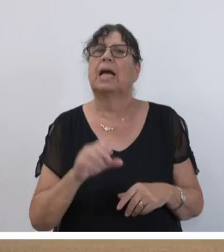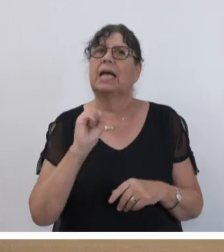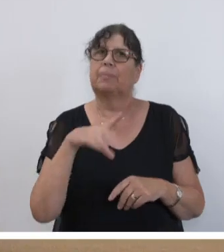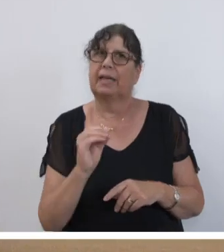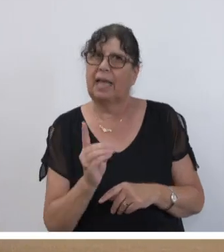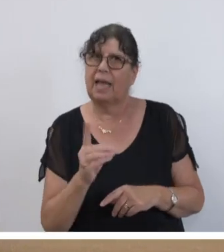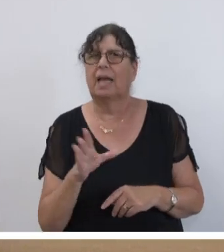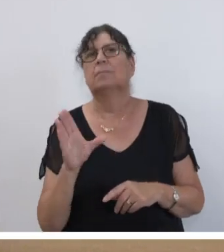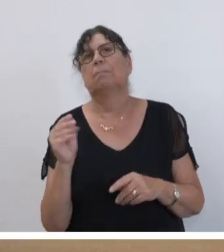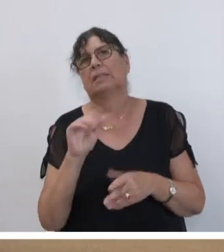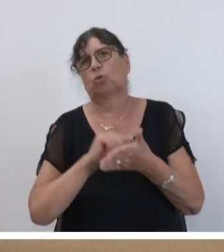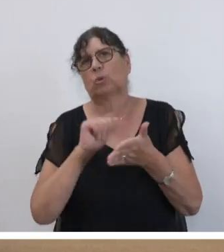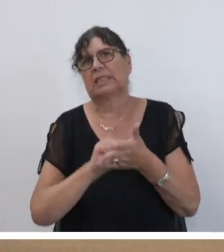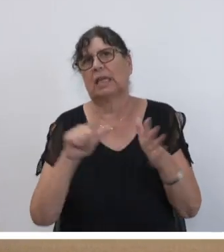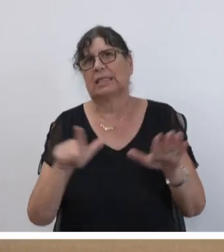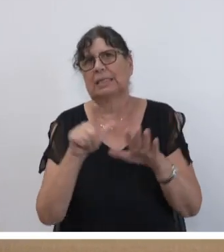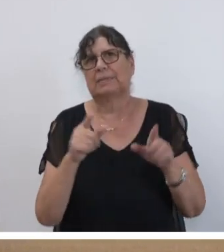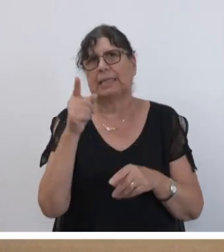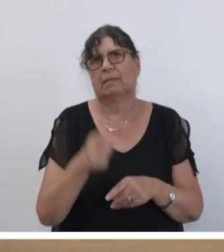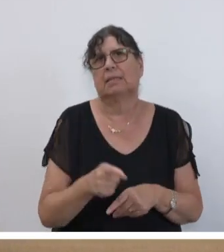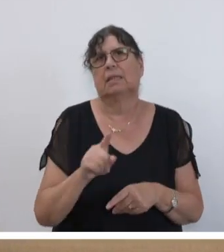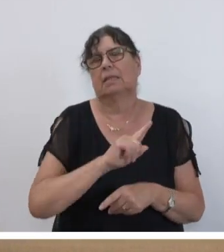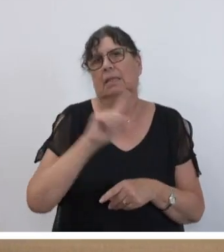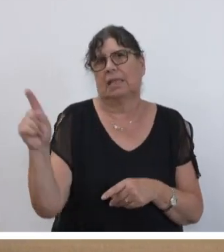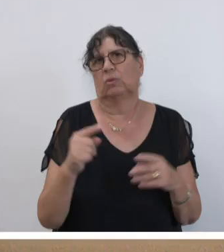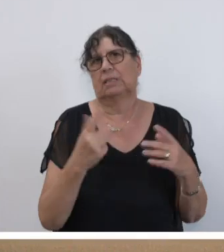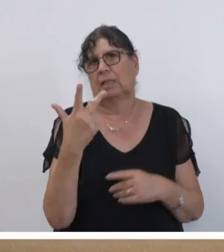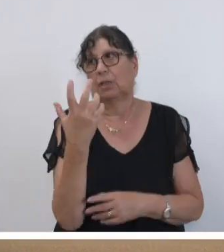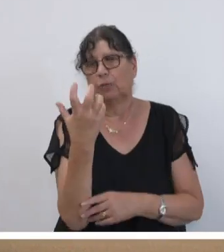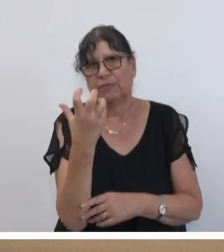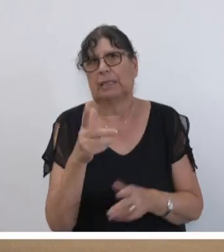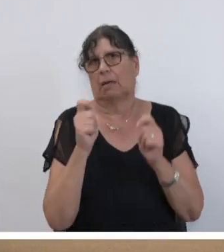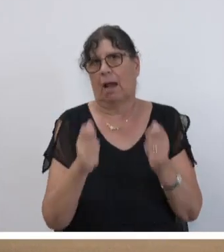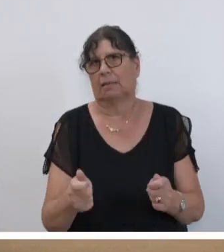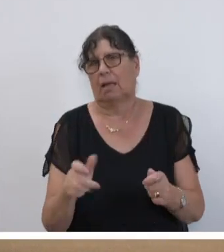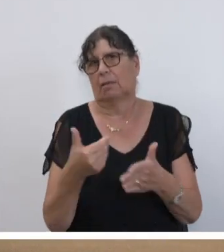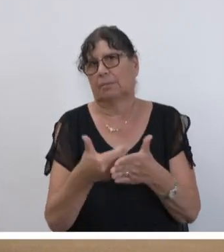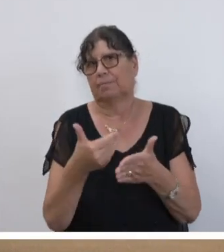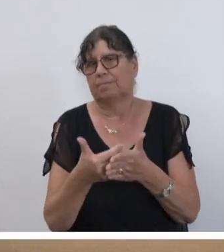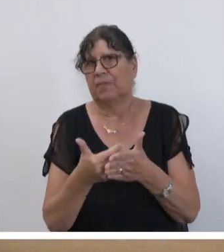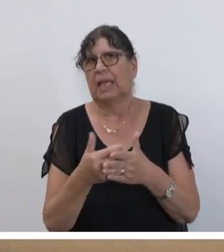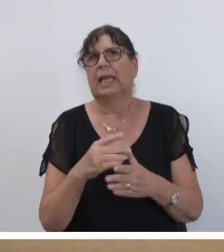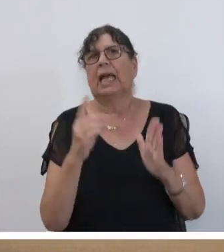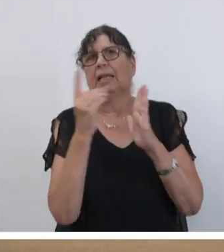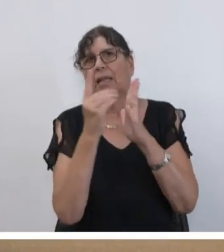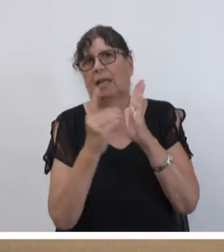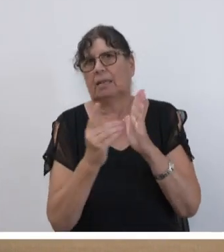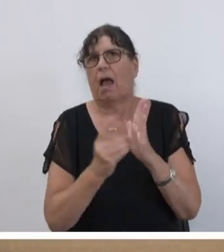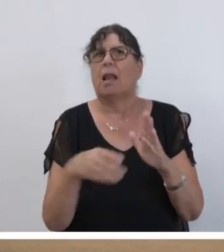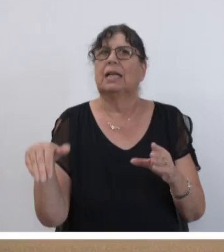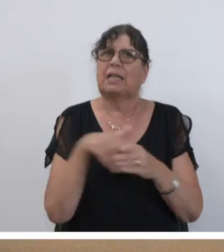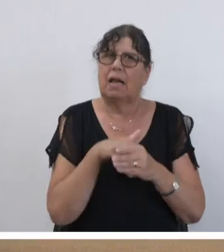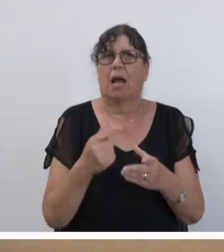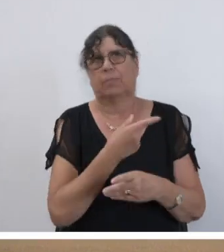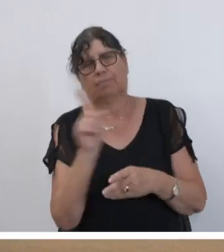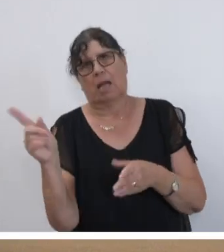SPD-Landtagsfraktion mit der Drucksache 17-1053 den Antrag betreffend digitale Teilhabe für alle